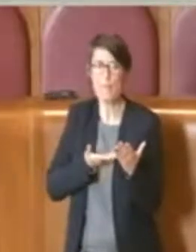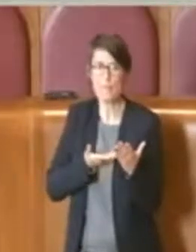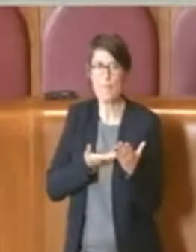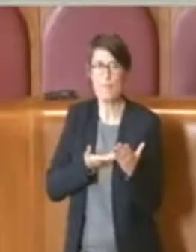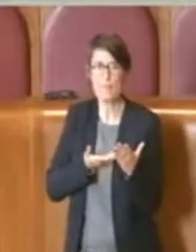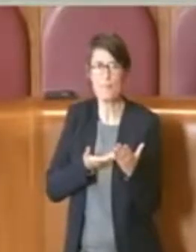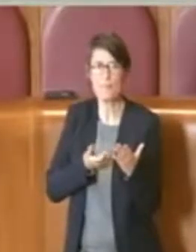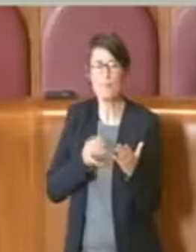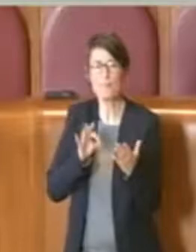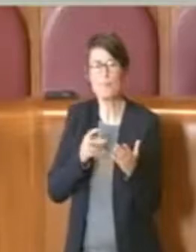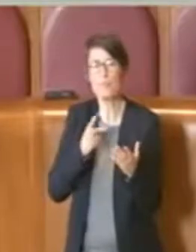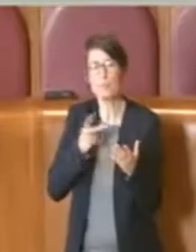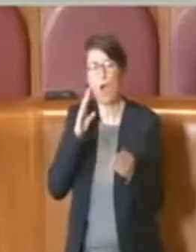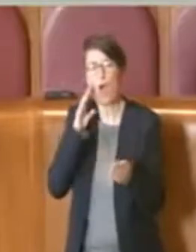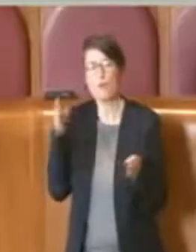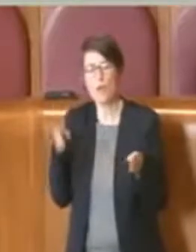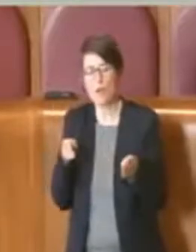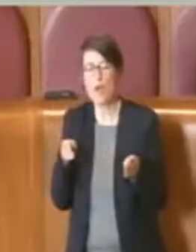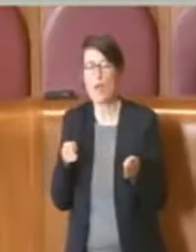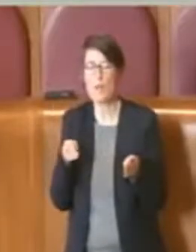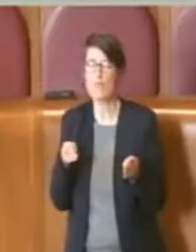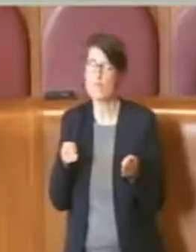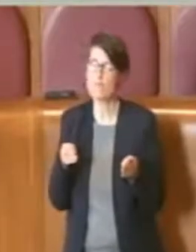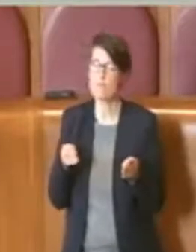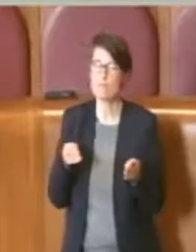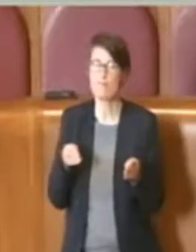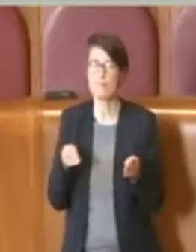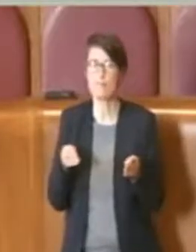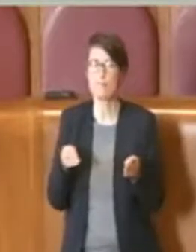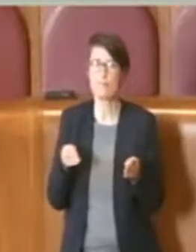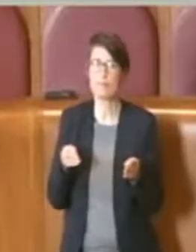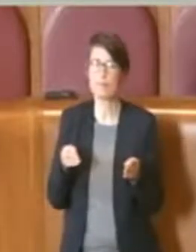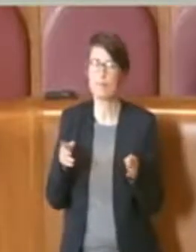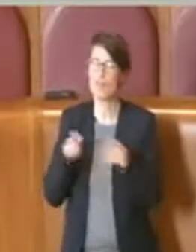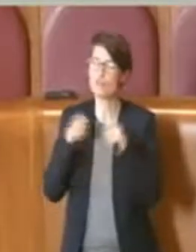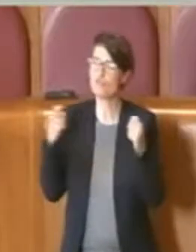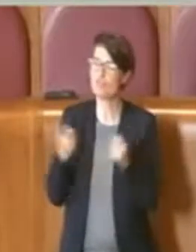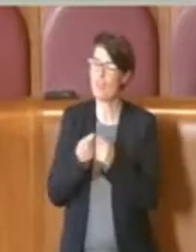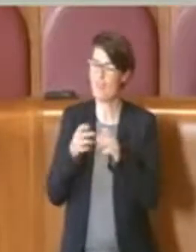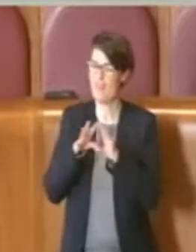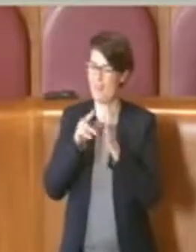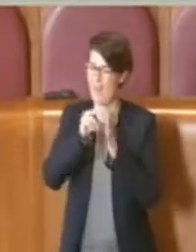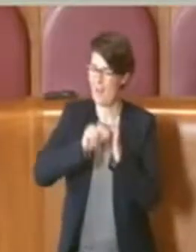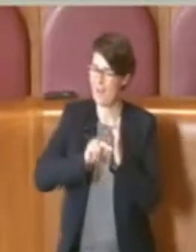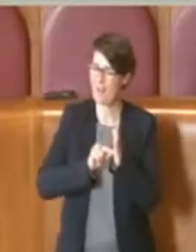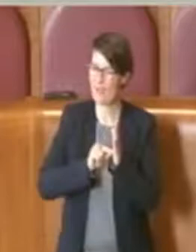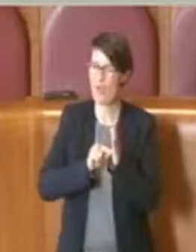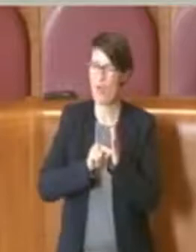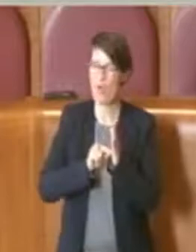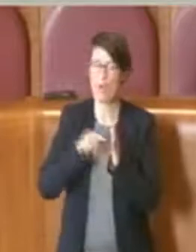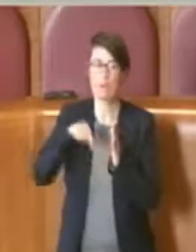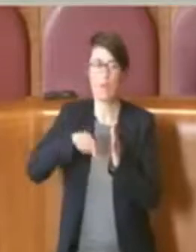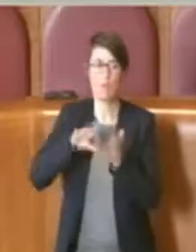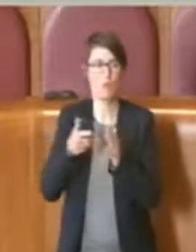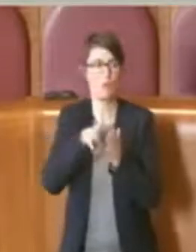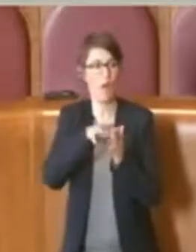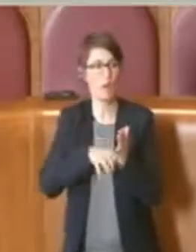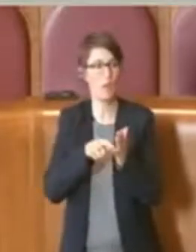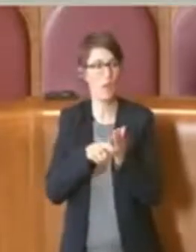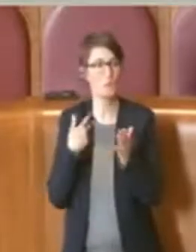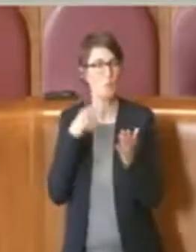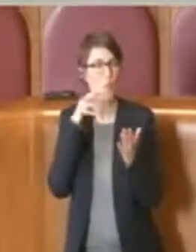po' lo schema generale del regolamento. Adesso è venuto un testo molto